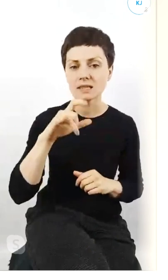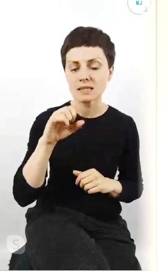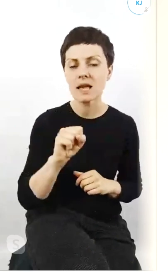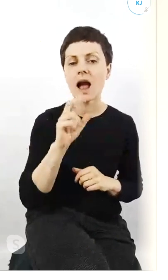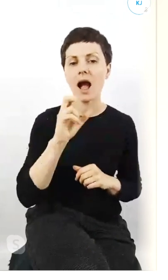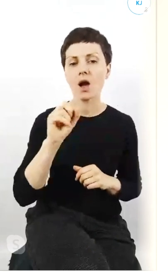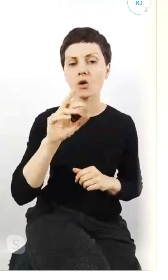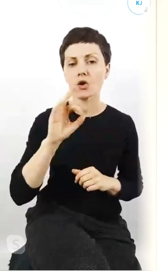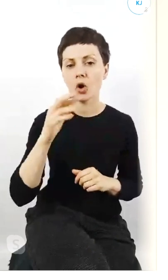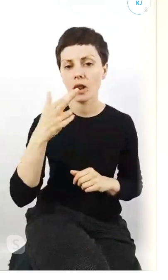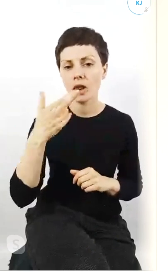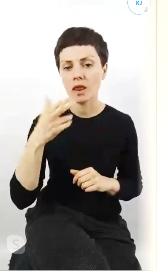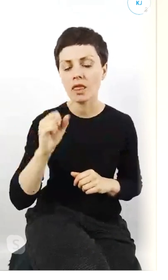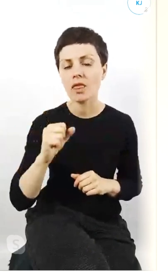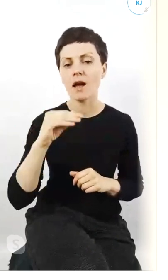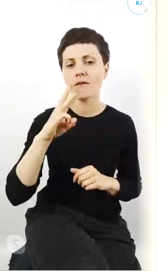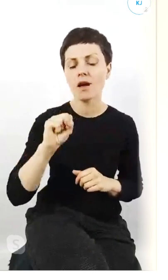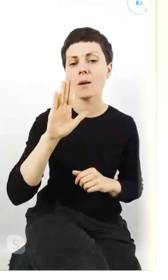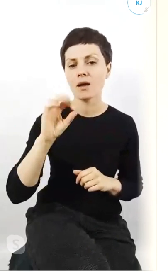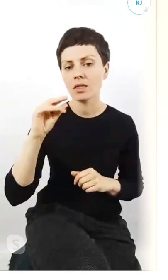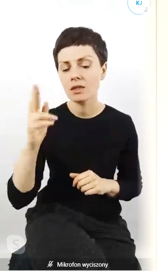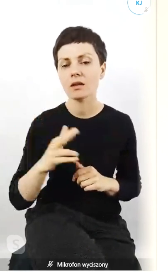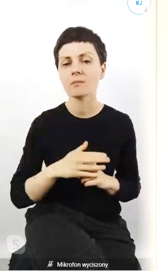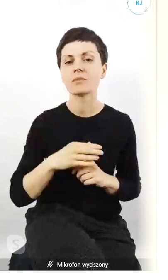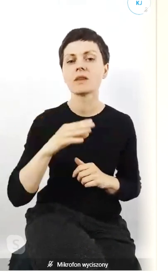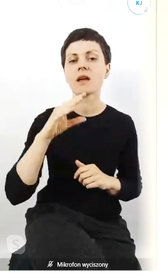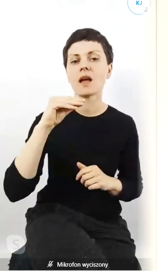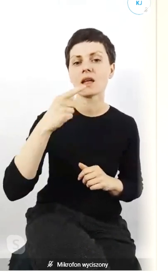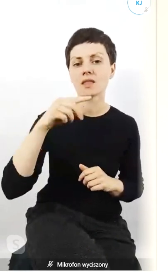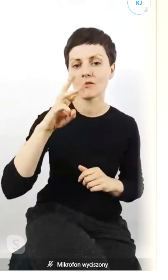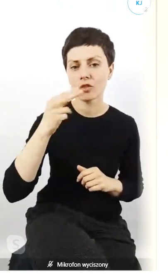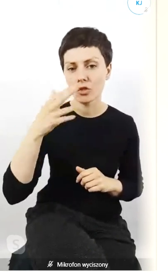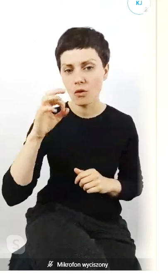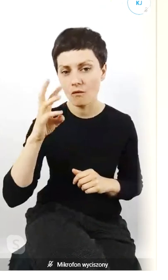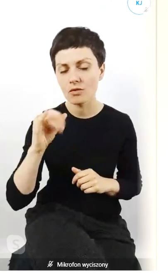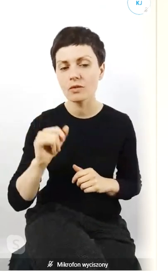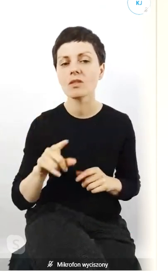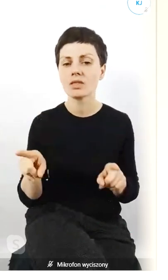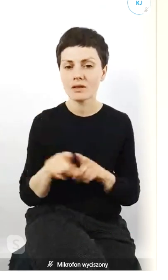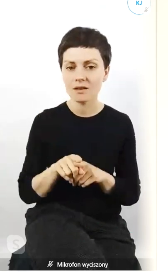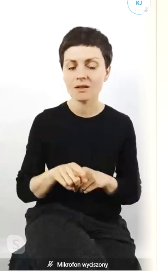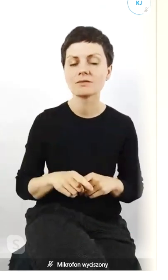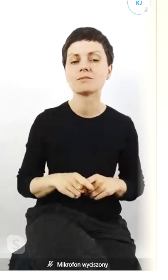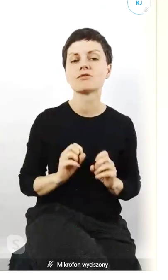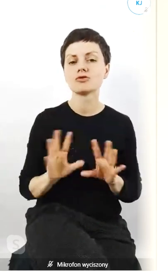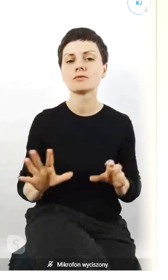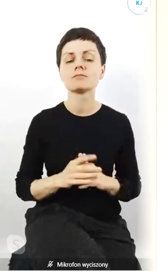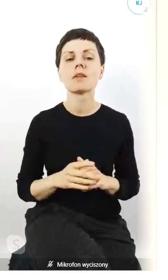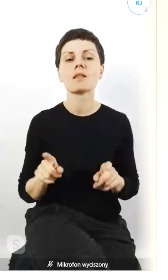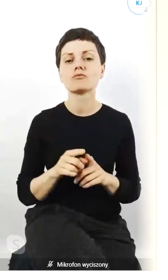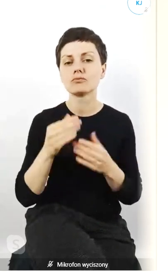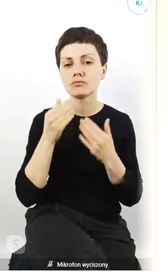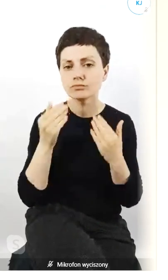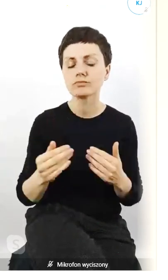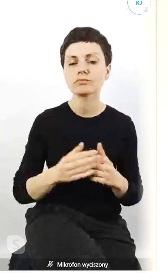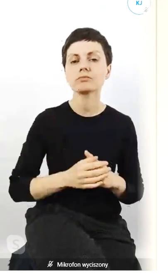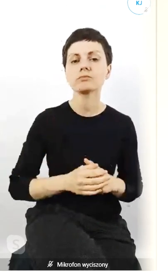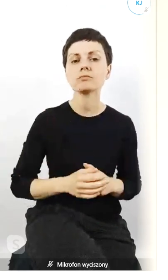Ewie, Bartkowi, Edwinowi też oczywiście dziękuję też